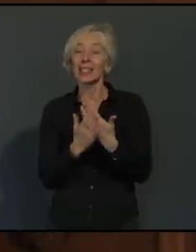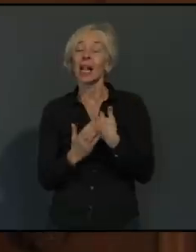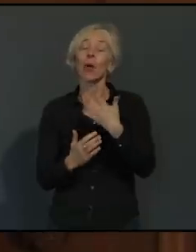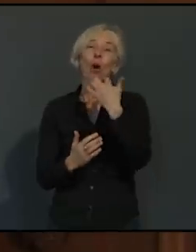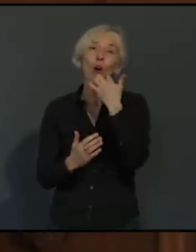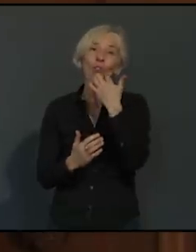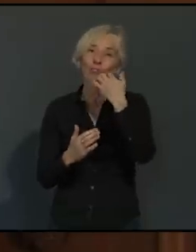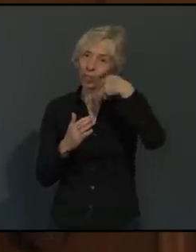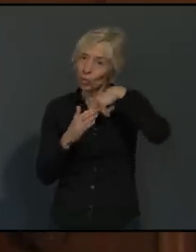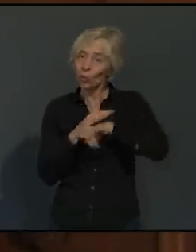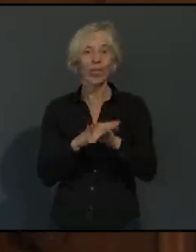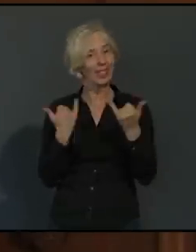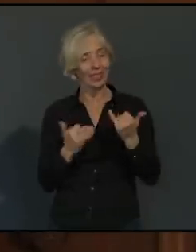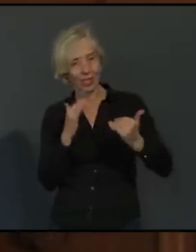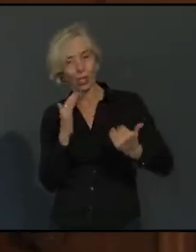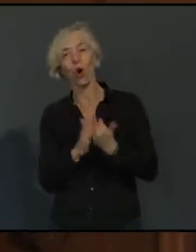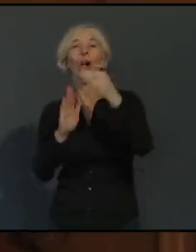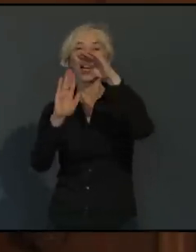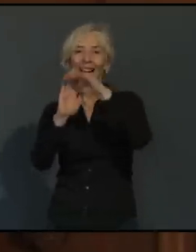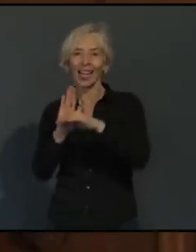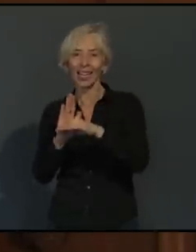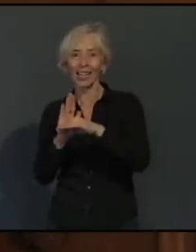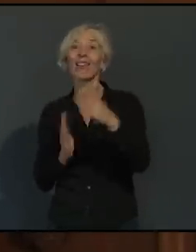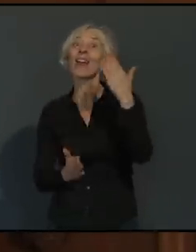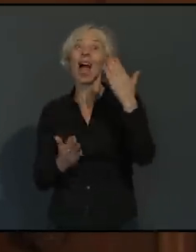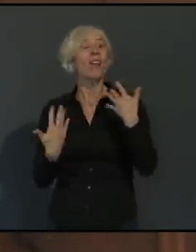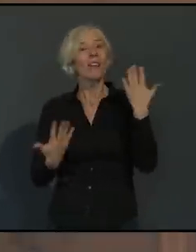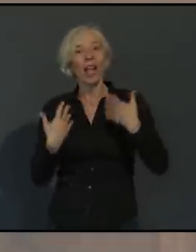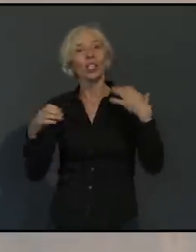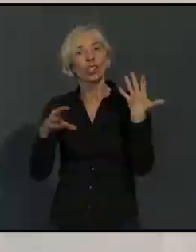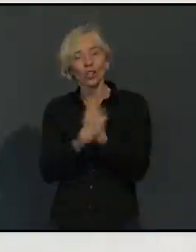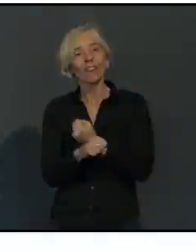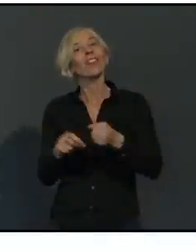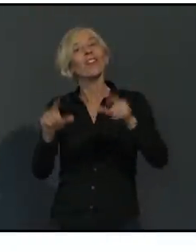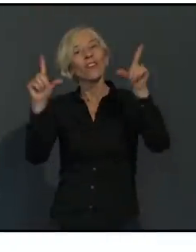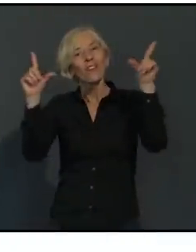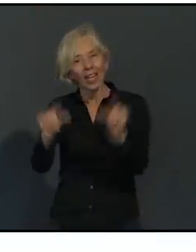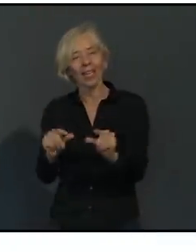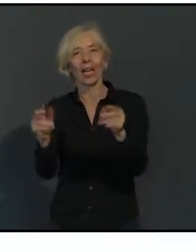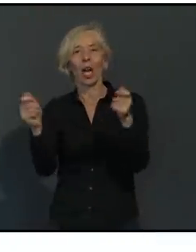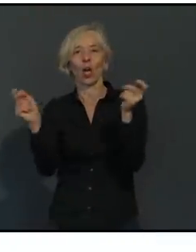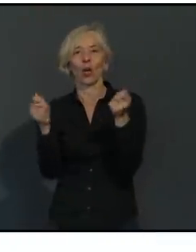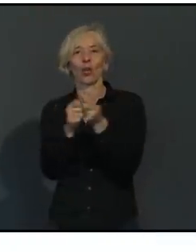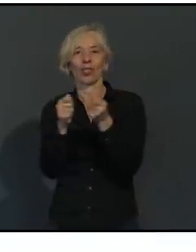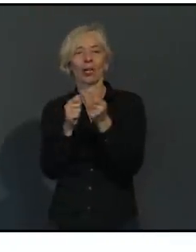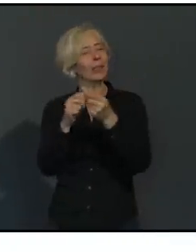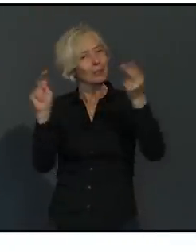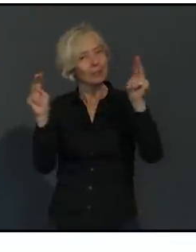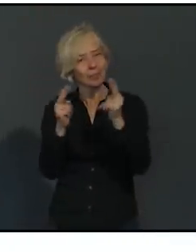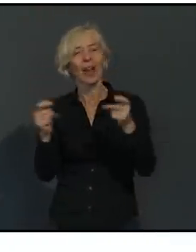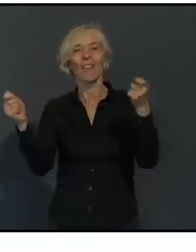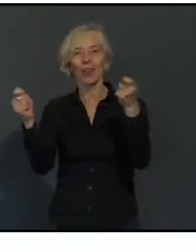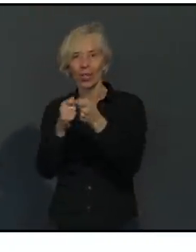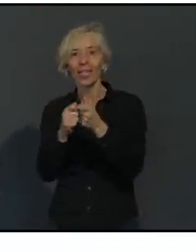Maßnahmen gelingen wird, dann können wir dieses Ziel erreichen, dass wir also eine deutliche Abnahme des Infektionsgeschehens